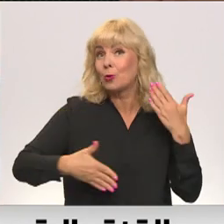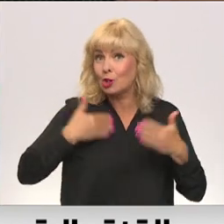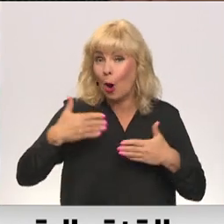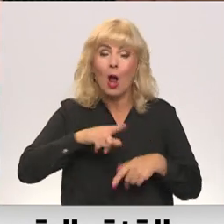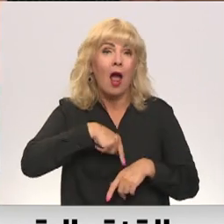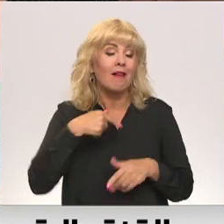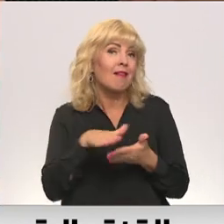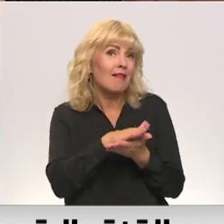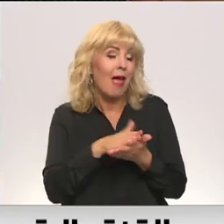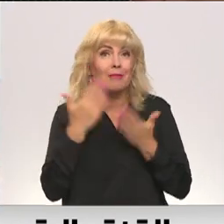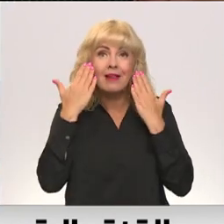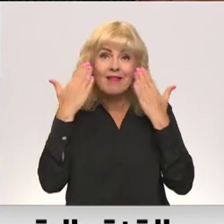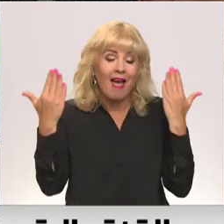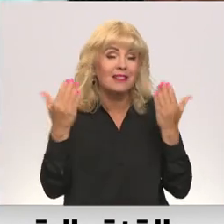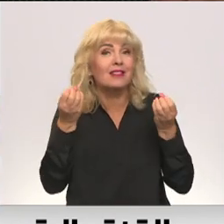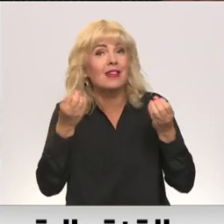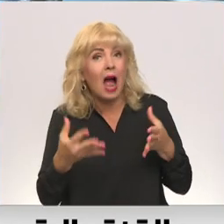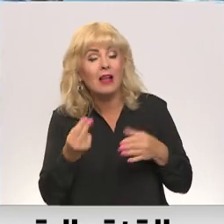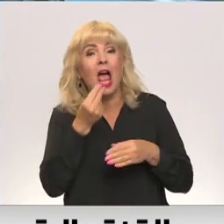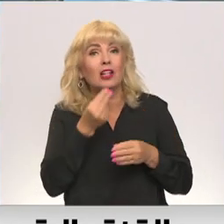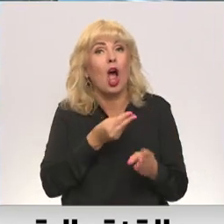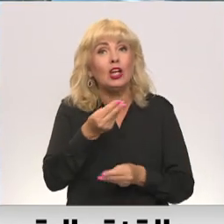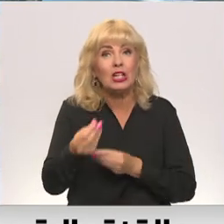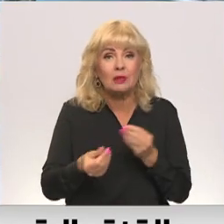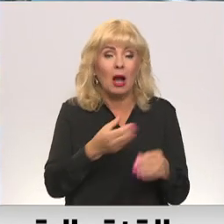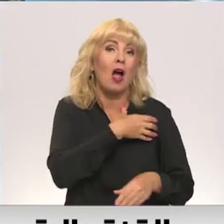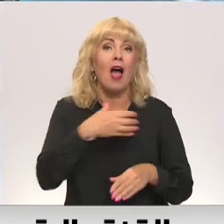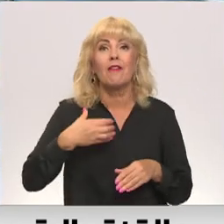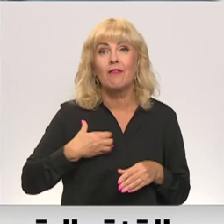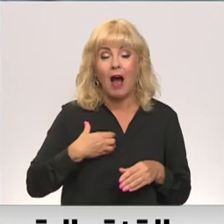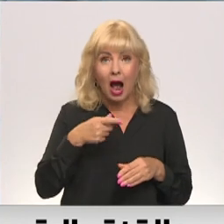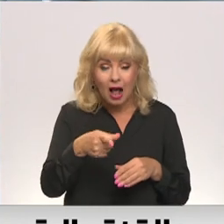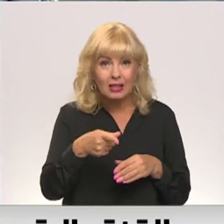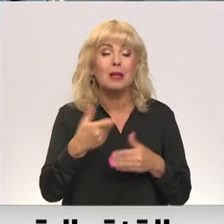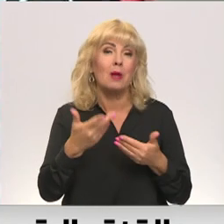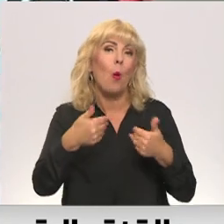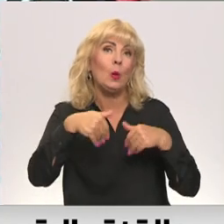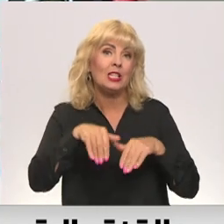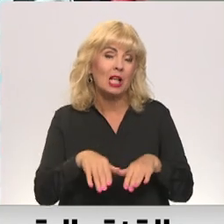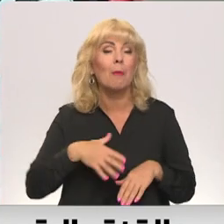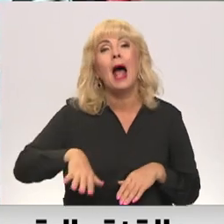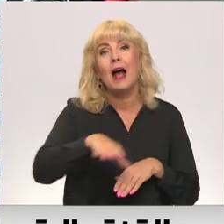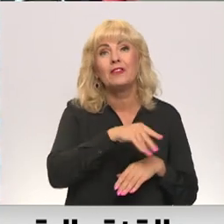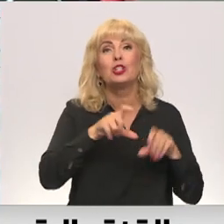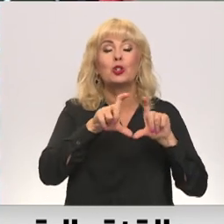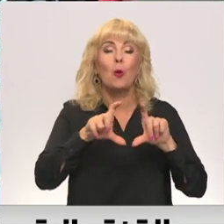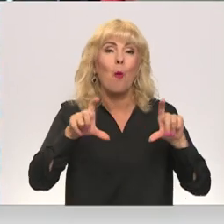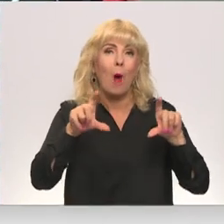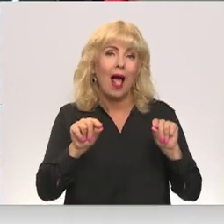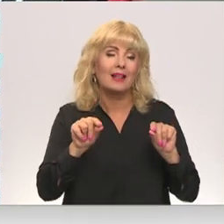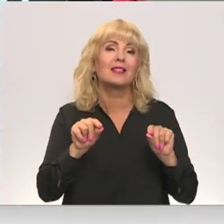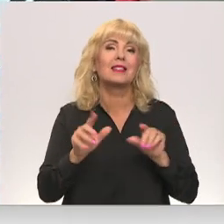jo ilgi nebija skaidrības par ēdināšanas izmaksām. Nu valdība šis bažas kliedējusi. Mums jau visi skolas ir sagatavots,